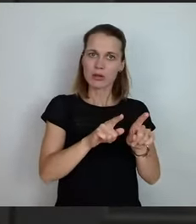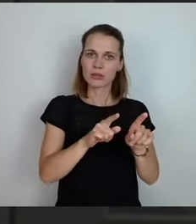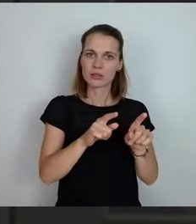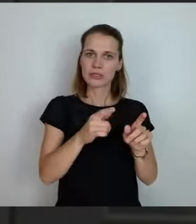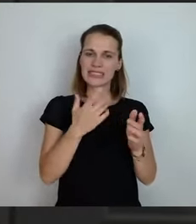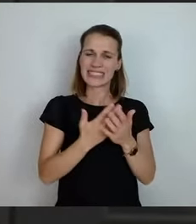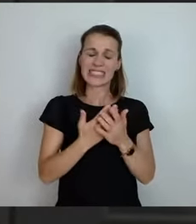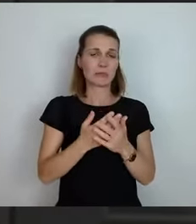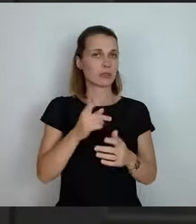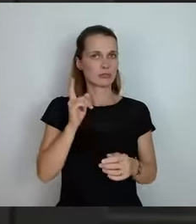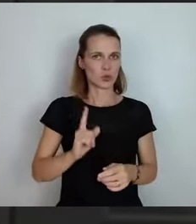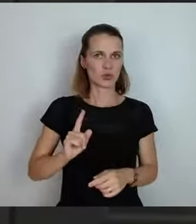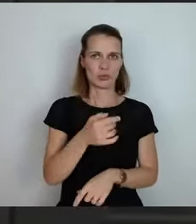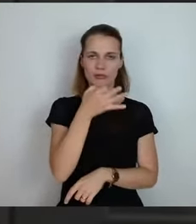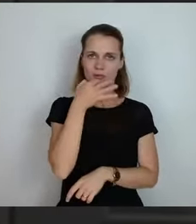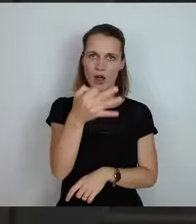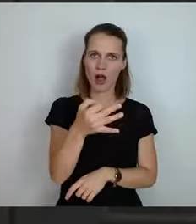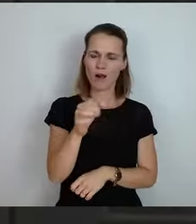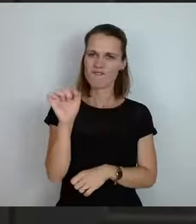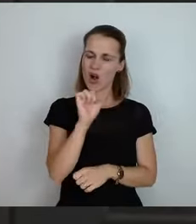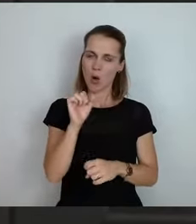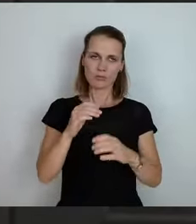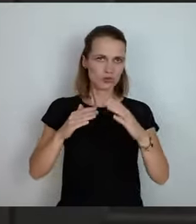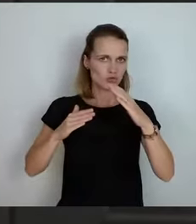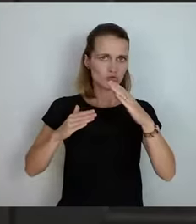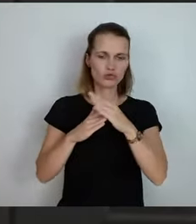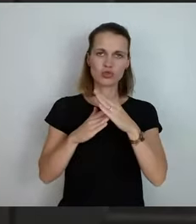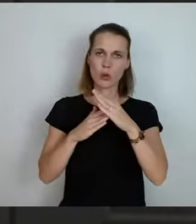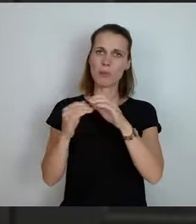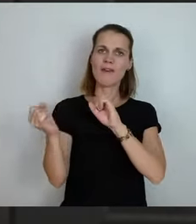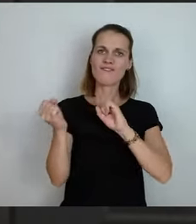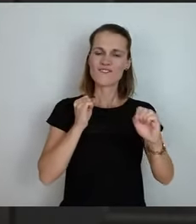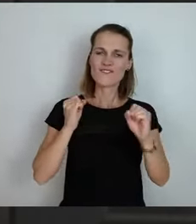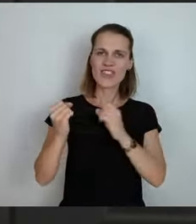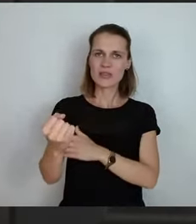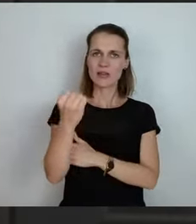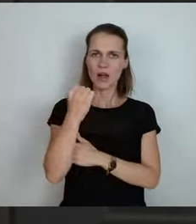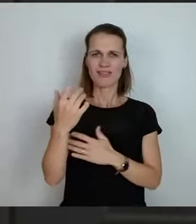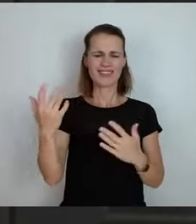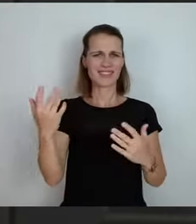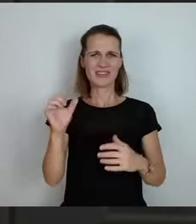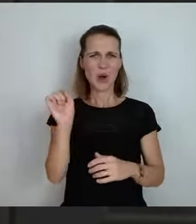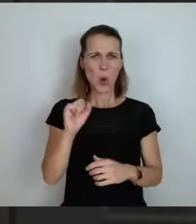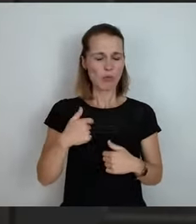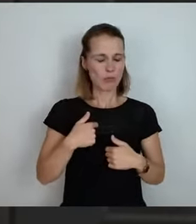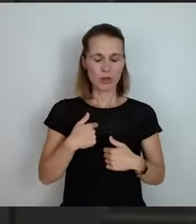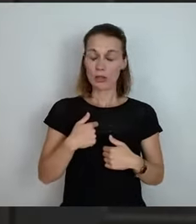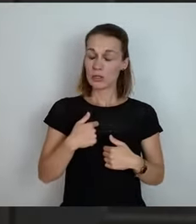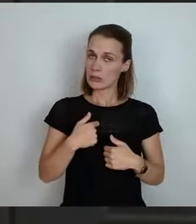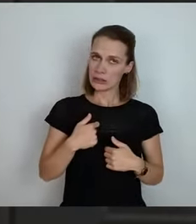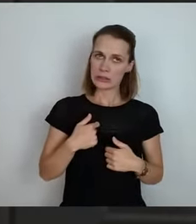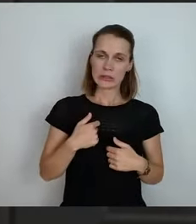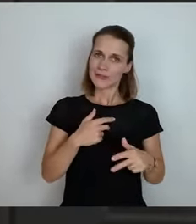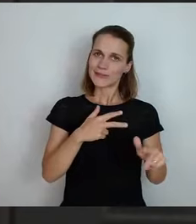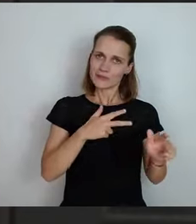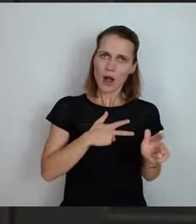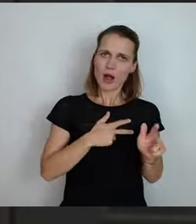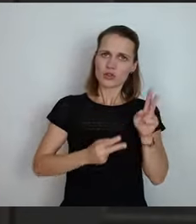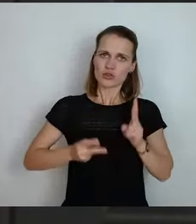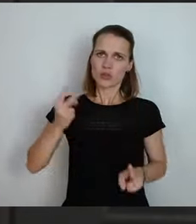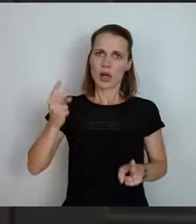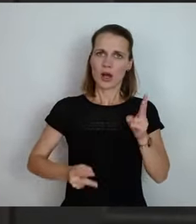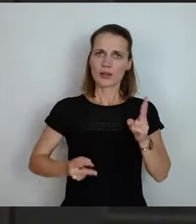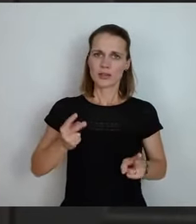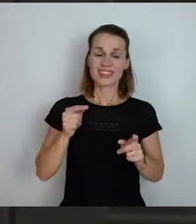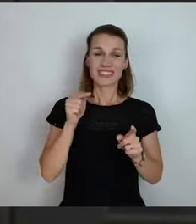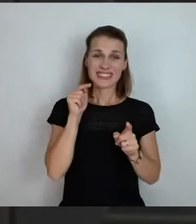warum dieser Stillstand bei der Windkraft gerade passiert, das ist besonders bedauerlich, weil die Windkraft ist die